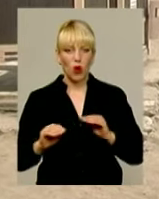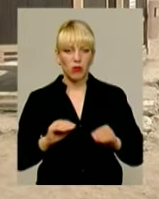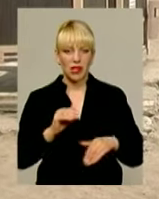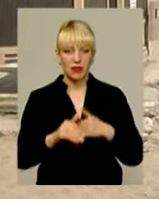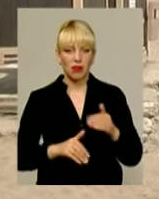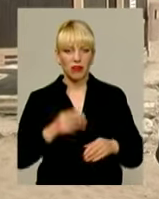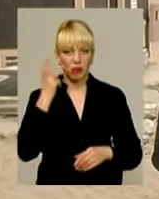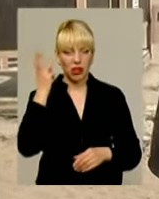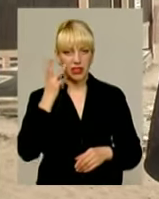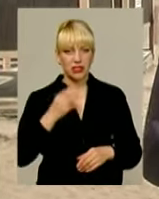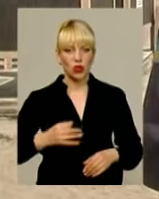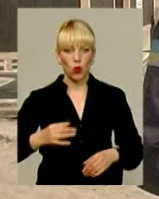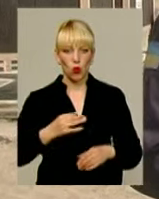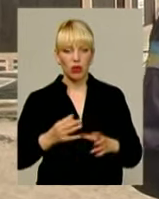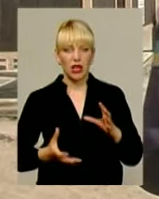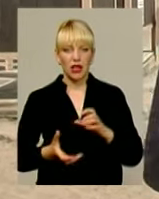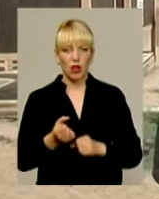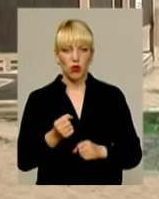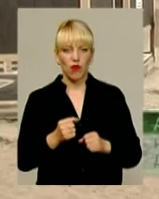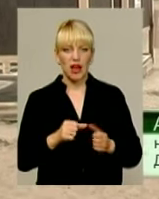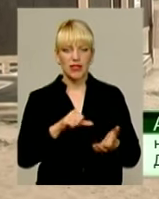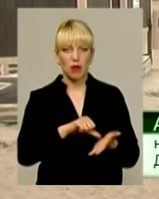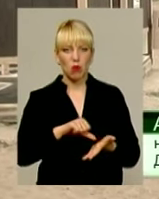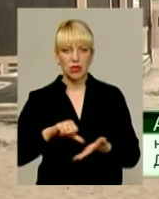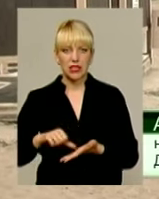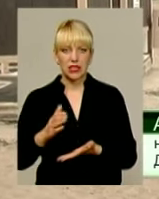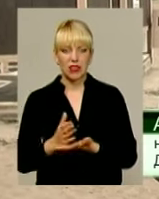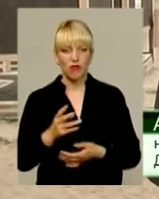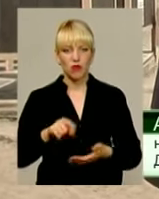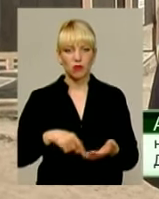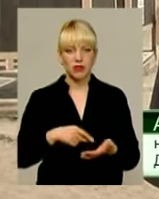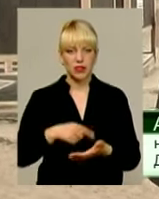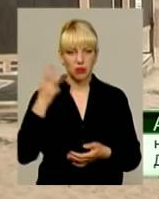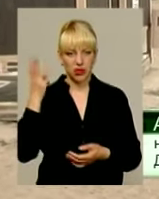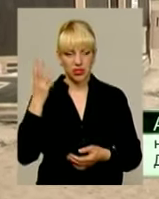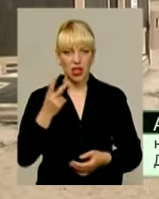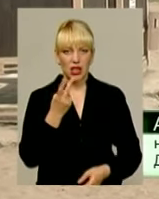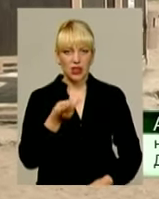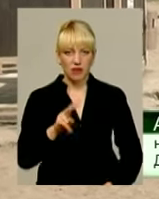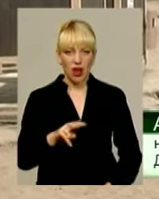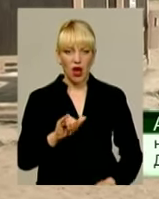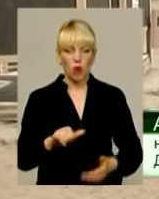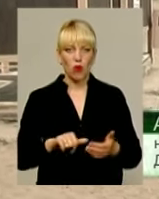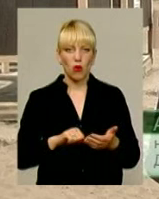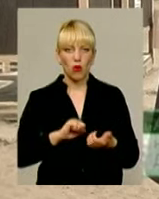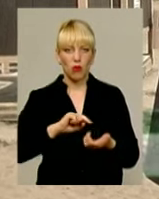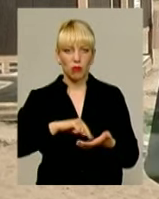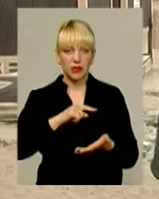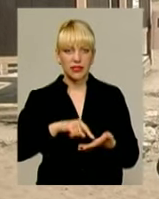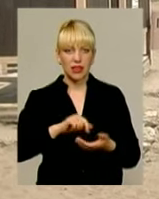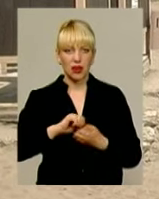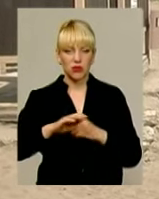Хмельницькій області рятувальні пости в нас знаходяться в місті Хмельницький, два в Каменсподільському районі,